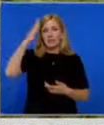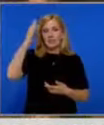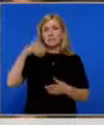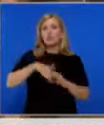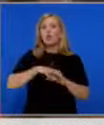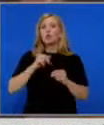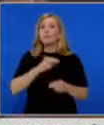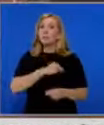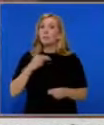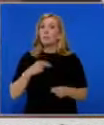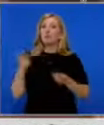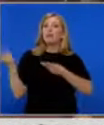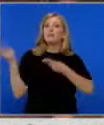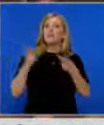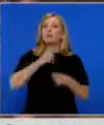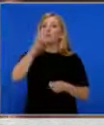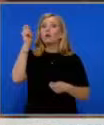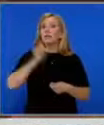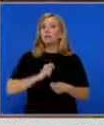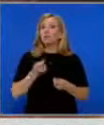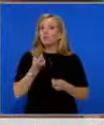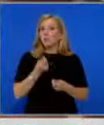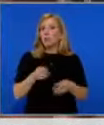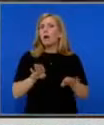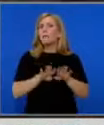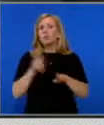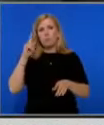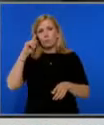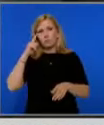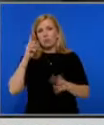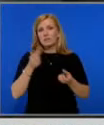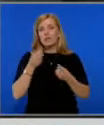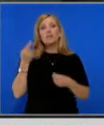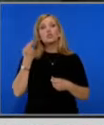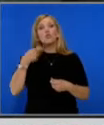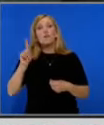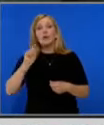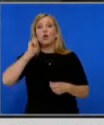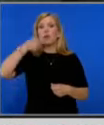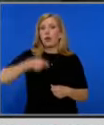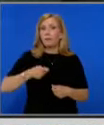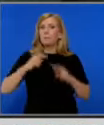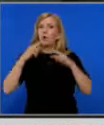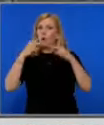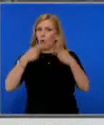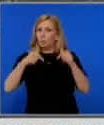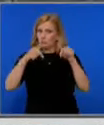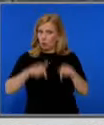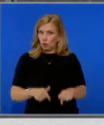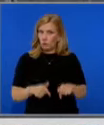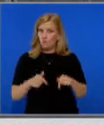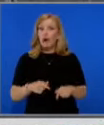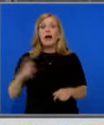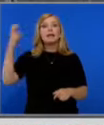украинско зърно. Подобни позиции заеха също Словакия и Унгария. В отговор на решенията на трите държави, Киев е подал